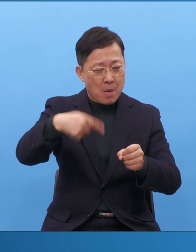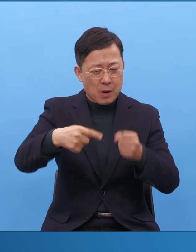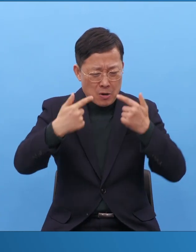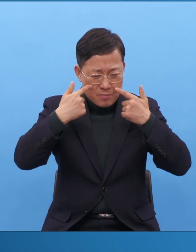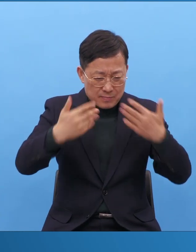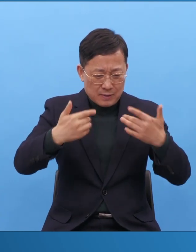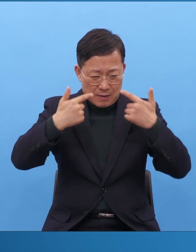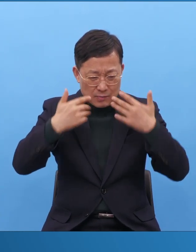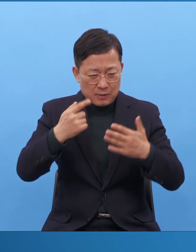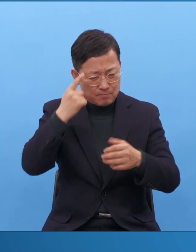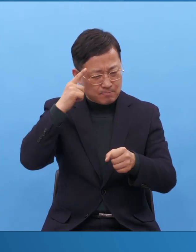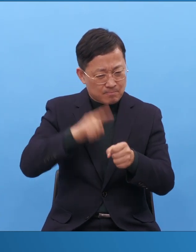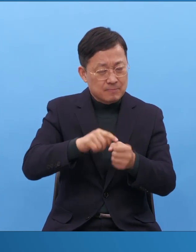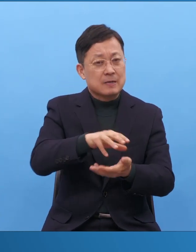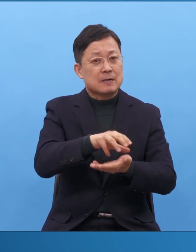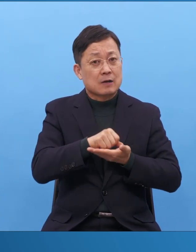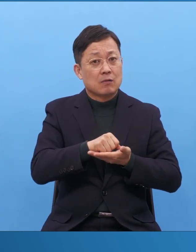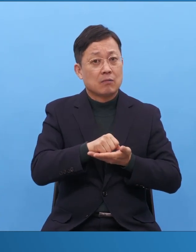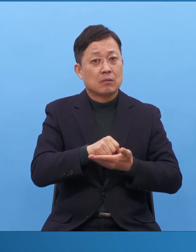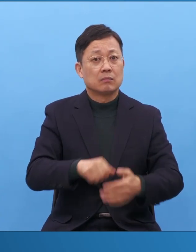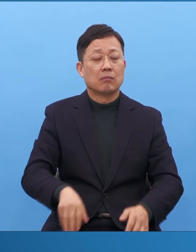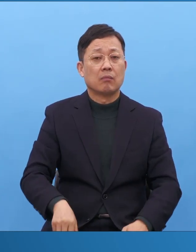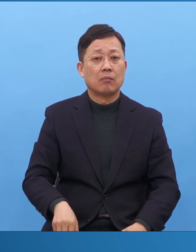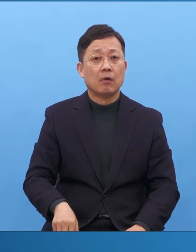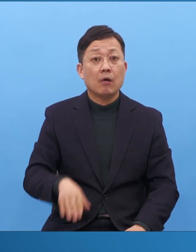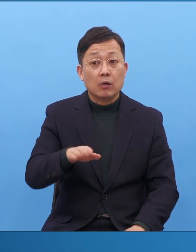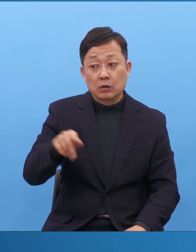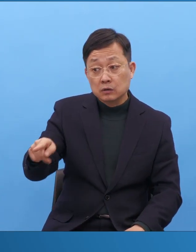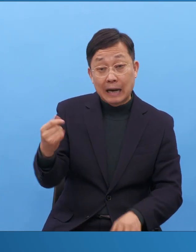보따리들으로 냈는데 오도록 만들어낸 거예요.